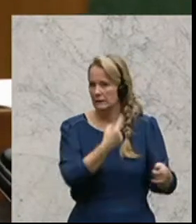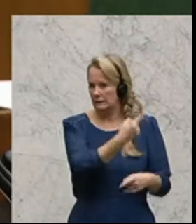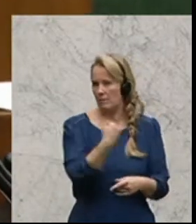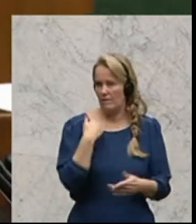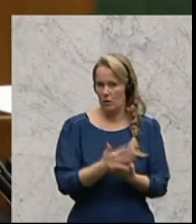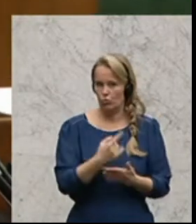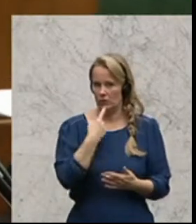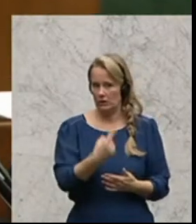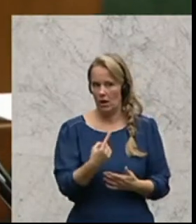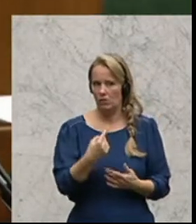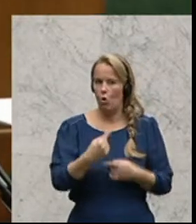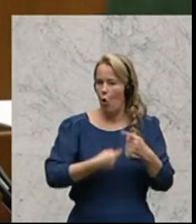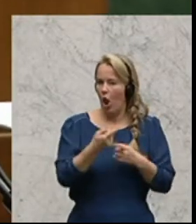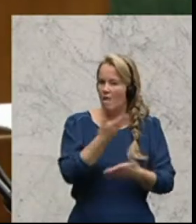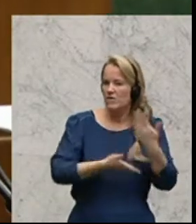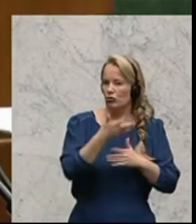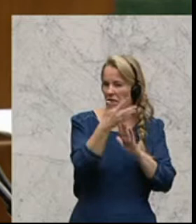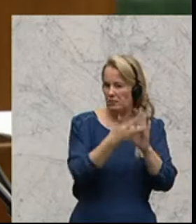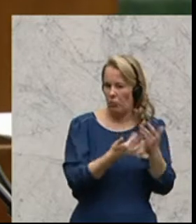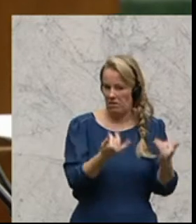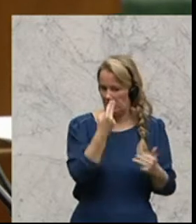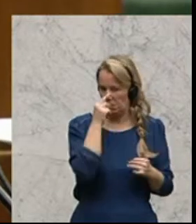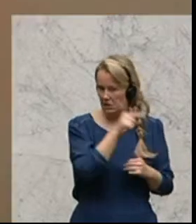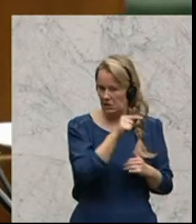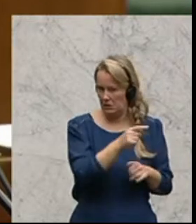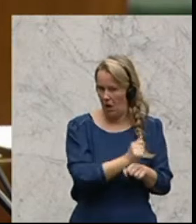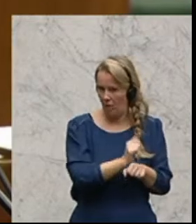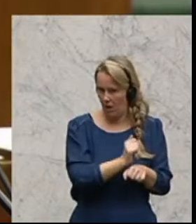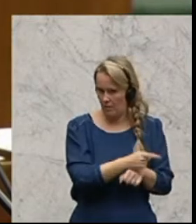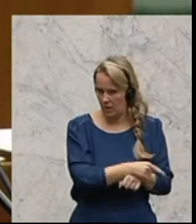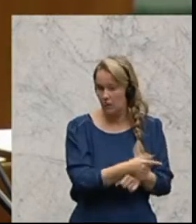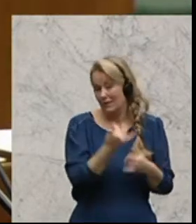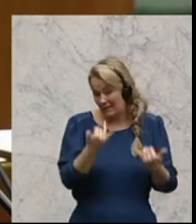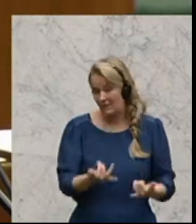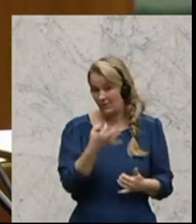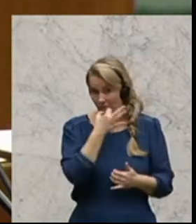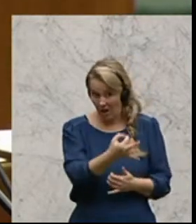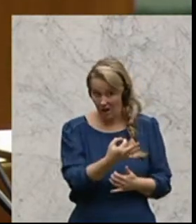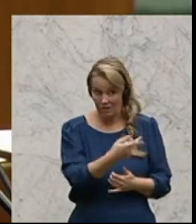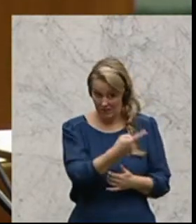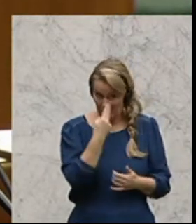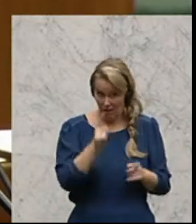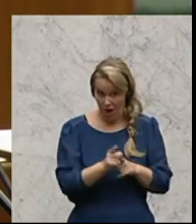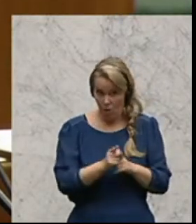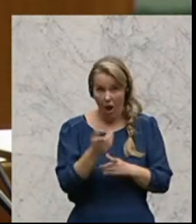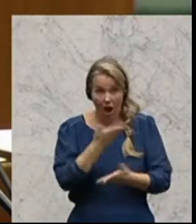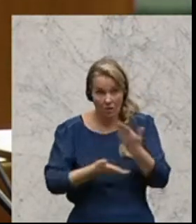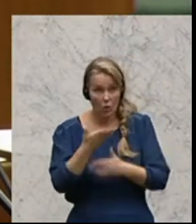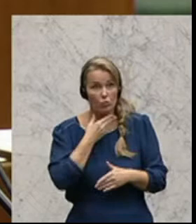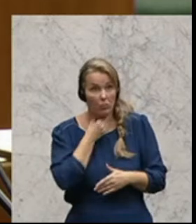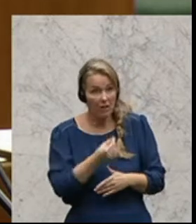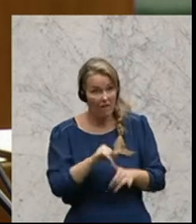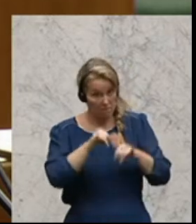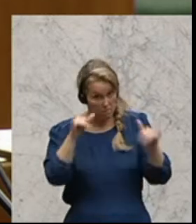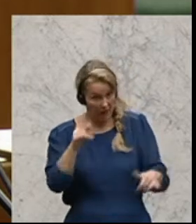schon angesprochen, die Rolle der Wirtschaftsprüfer beispielsweise. Und ich frage Sie nun, sehen Sie auch Handlungsbedarf auf Seiten